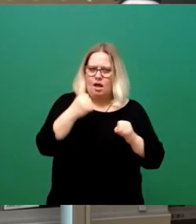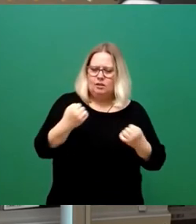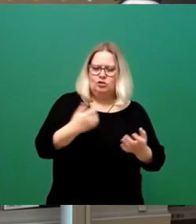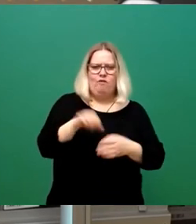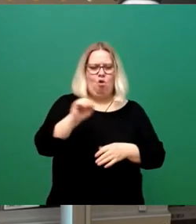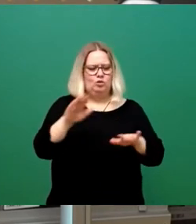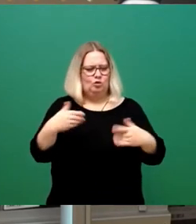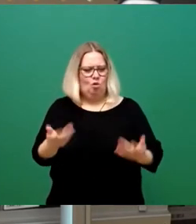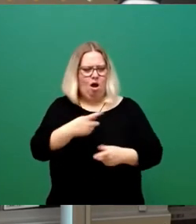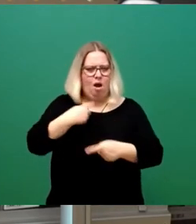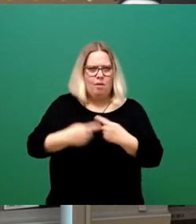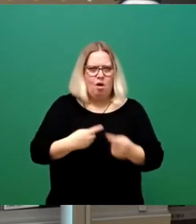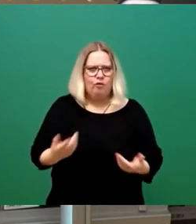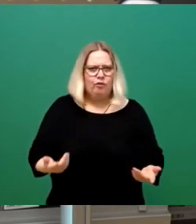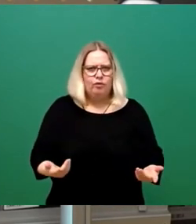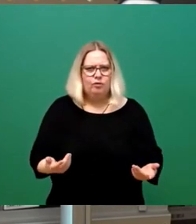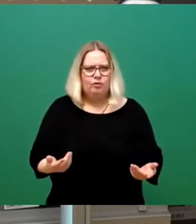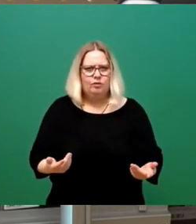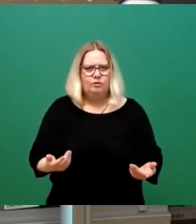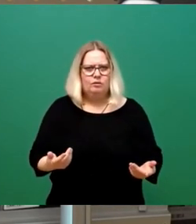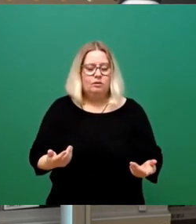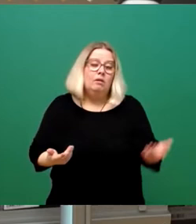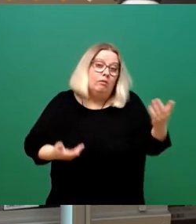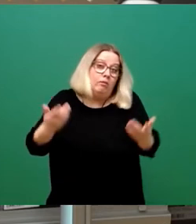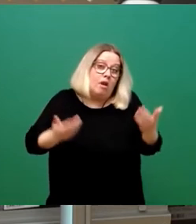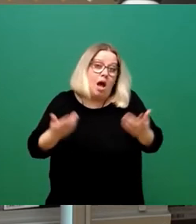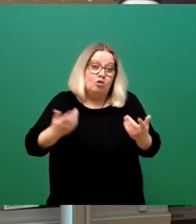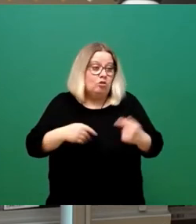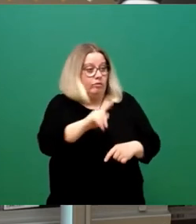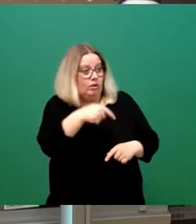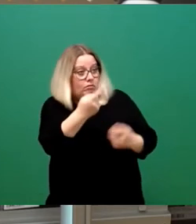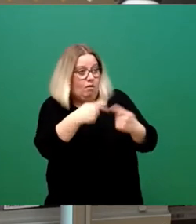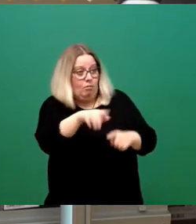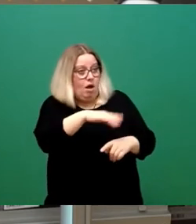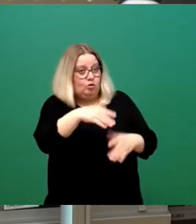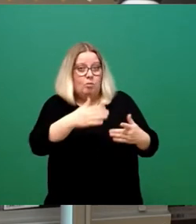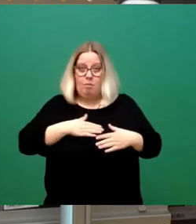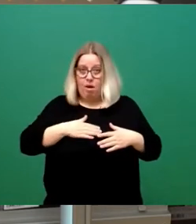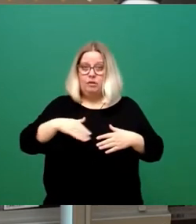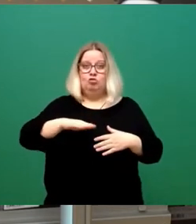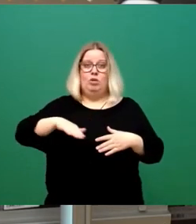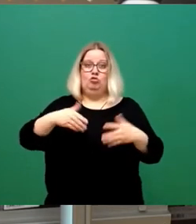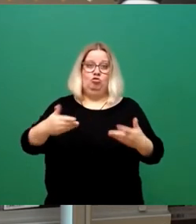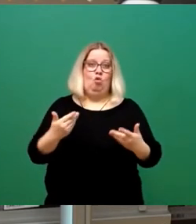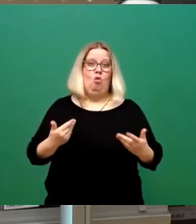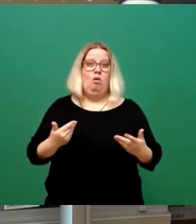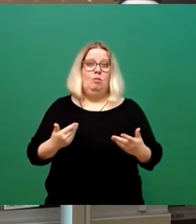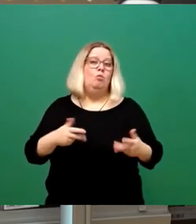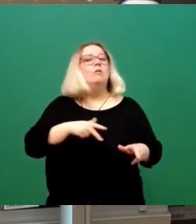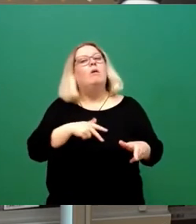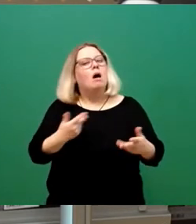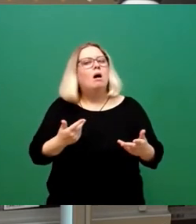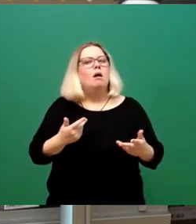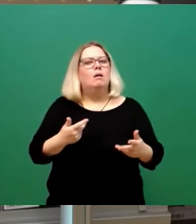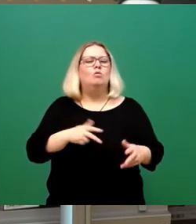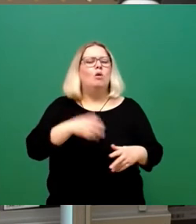gerade passiert? Vielleicht ist das auf der Hofe Wiese anders, aber in den Gesprächen, die ich führe, ist das so. Und ich habe vorhin ja darauf